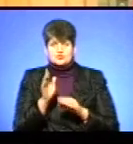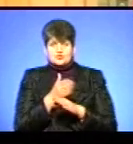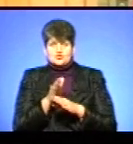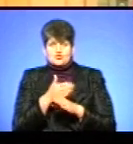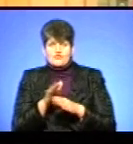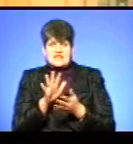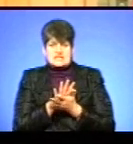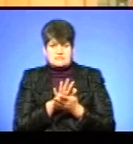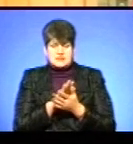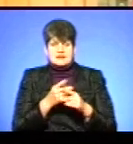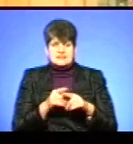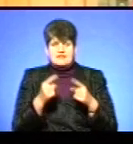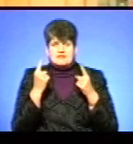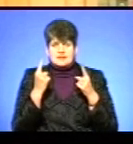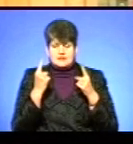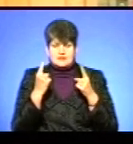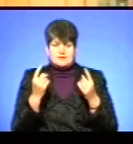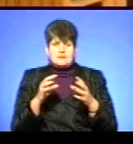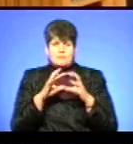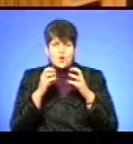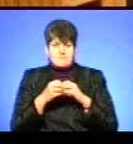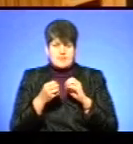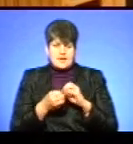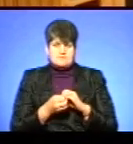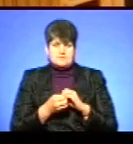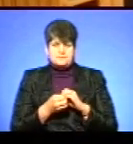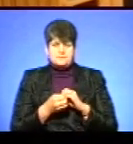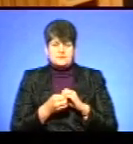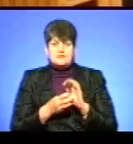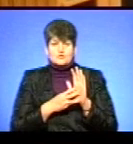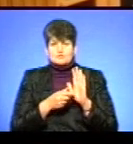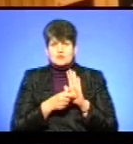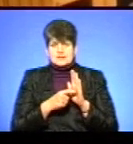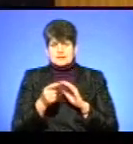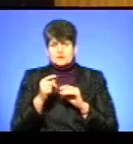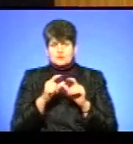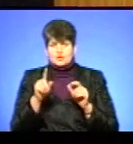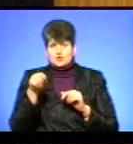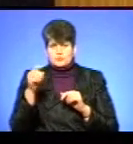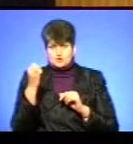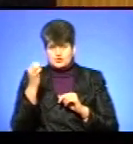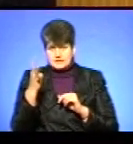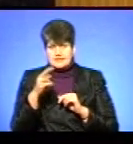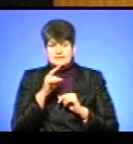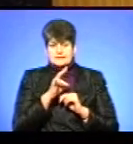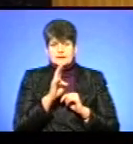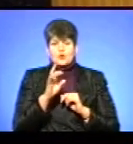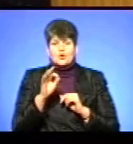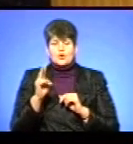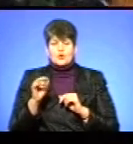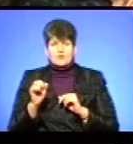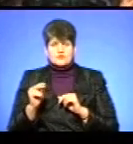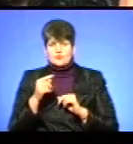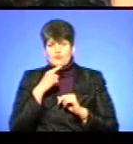сміття, бо це є велика глобальна проблема». Осьмикласниця Тернопільської школи номер 14 Наталія Околович каже,